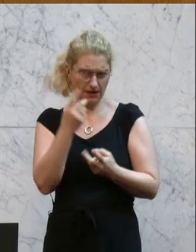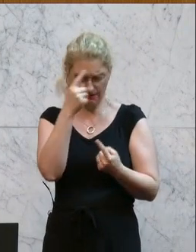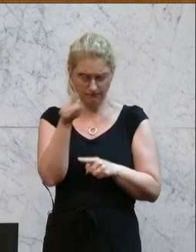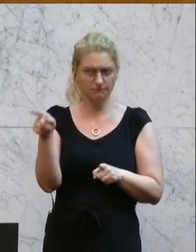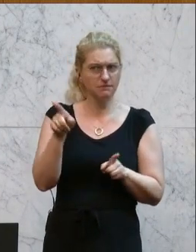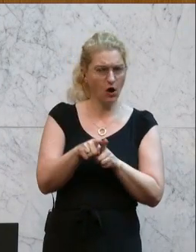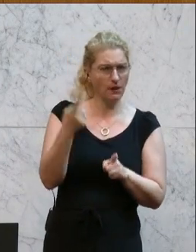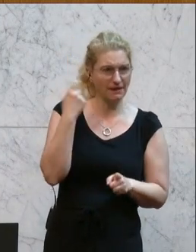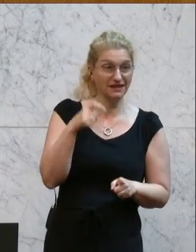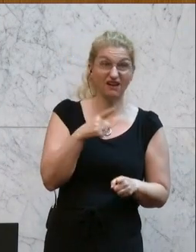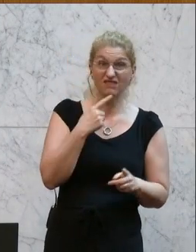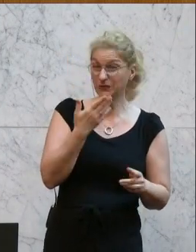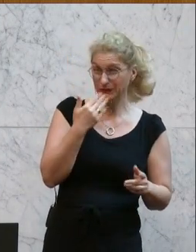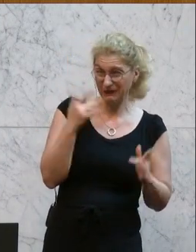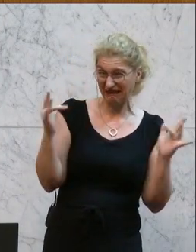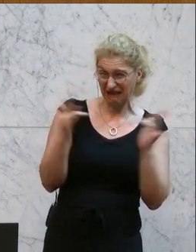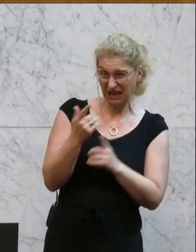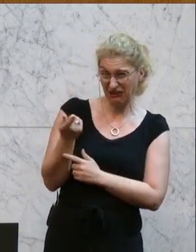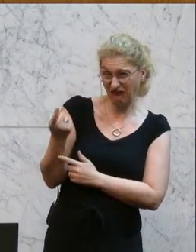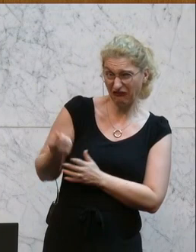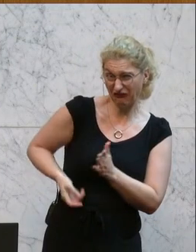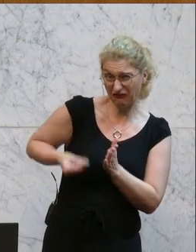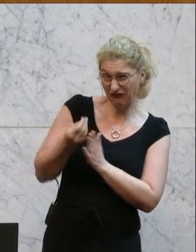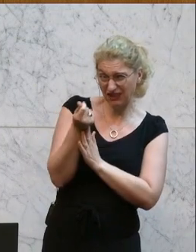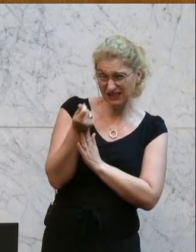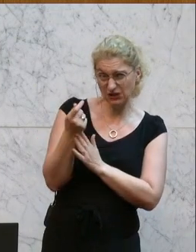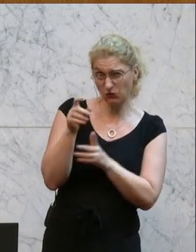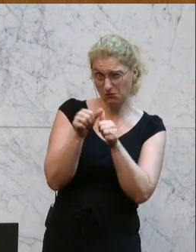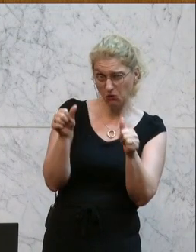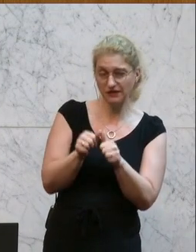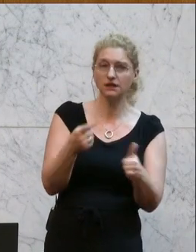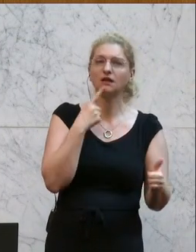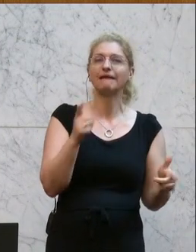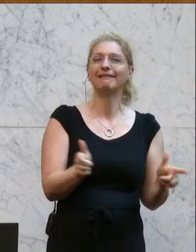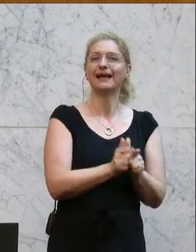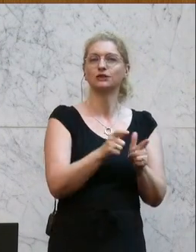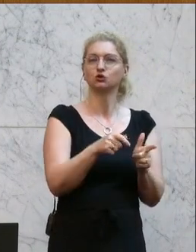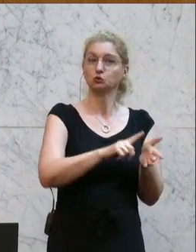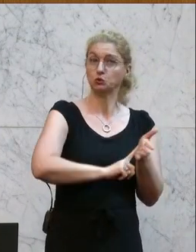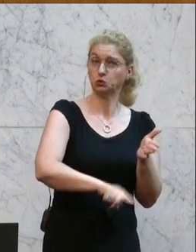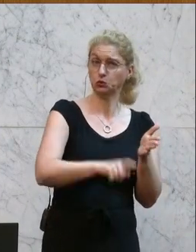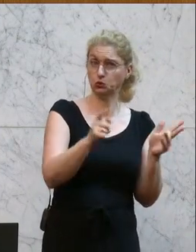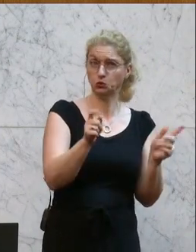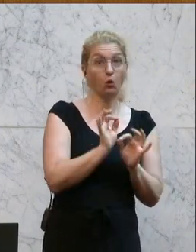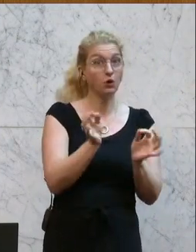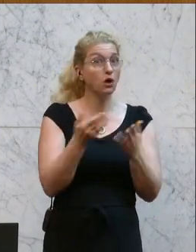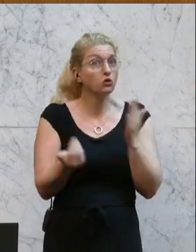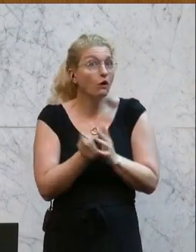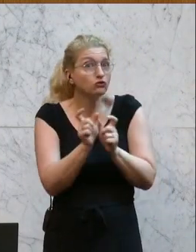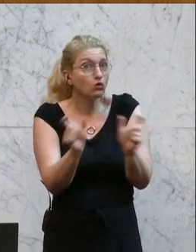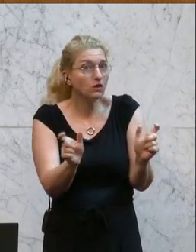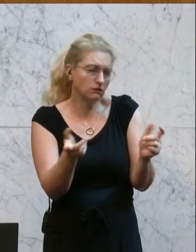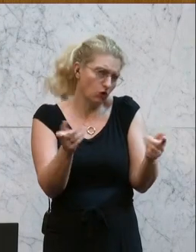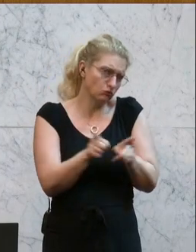Gegenfinanzierungsmodell liefert, spricht natürlich entweder von Leistungskürzungen oder von neuen Schulden. So ehrlich muss man dann natürlich auch